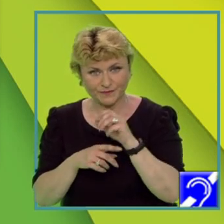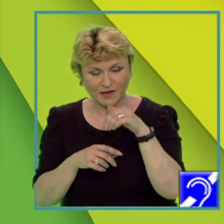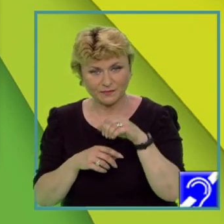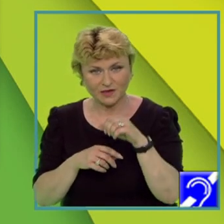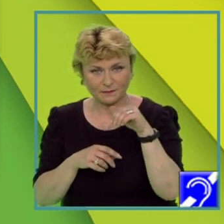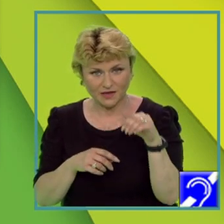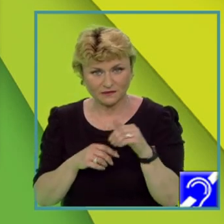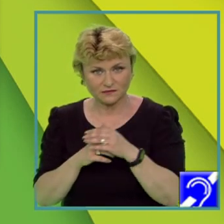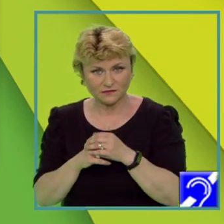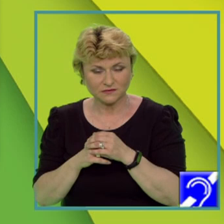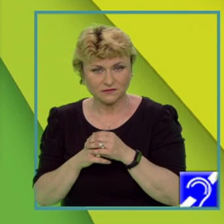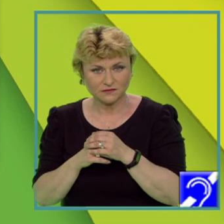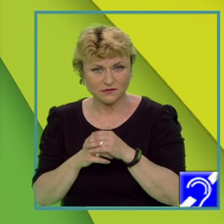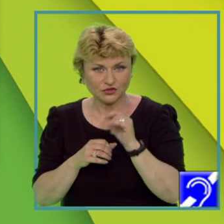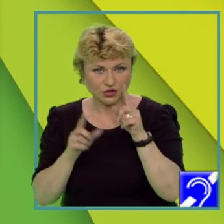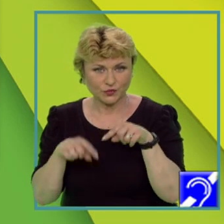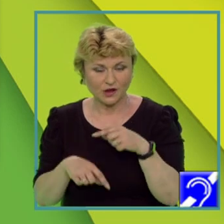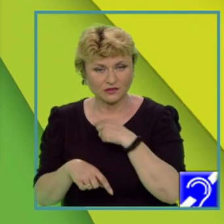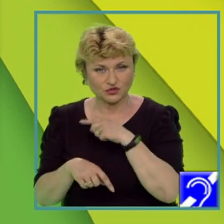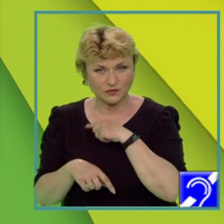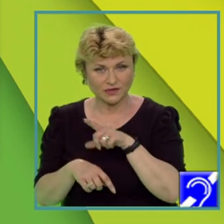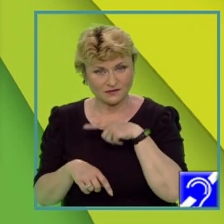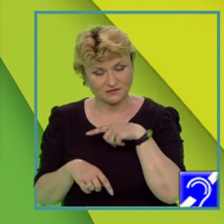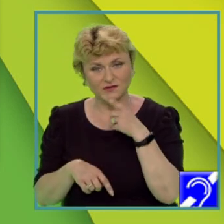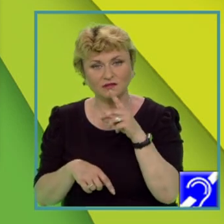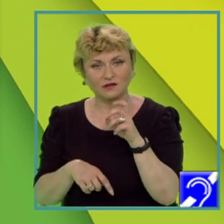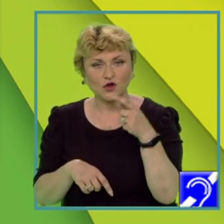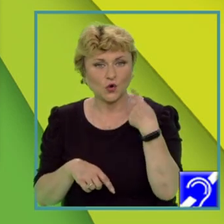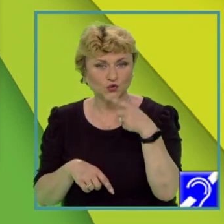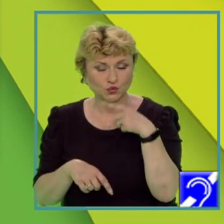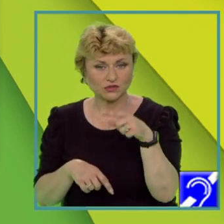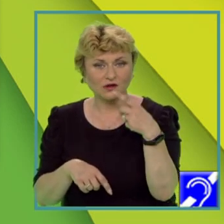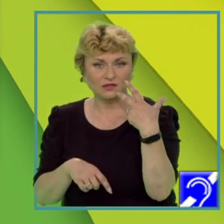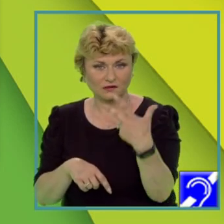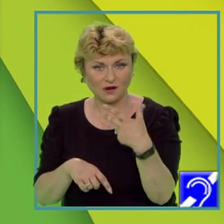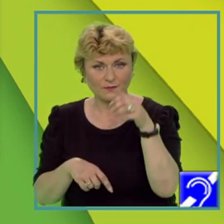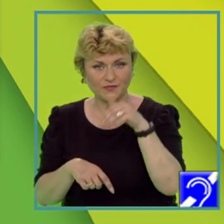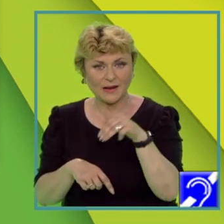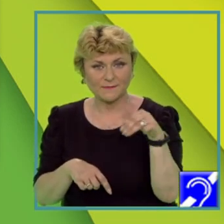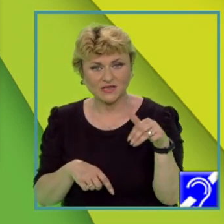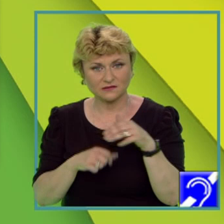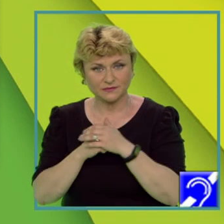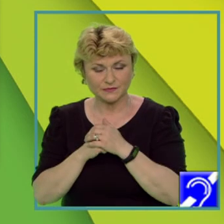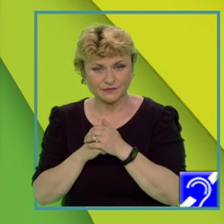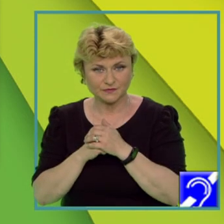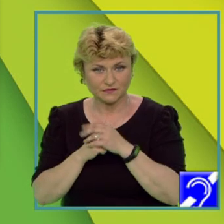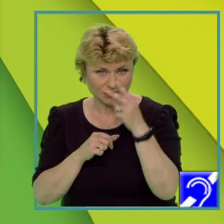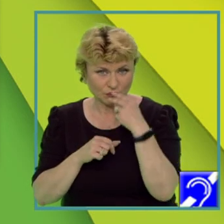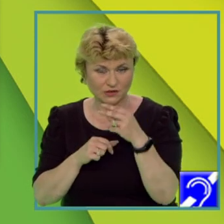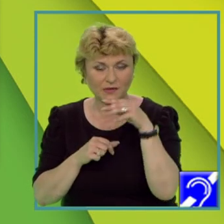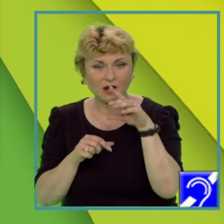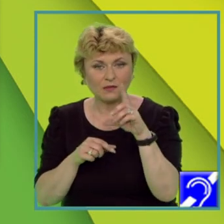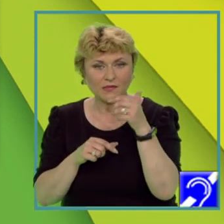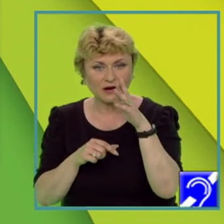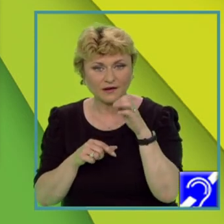maximă pentru luna decembrie este de 103 milimetri. Ne uităm la barem și vedem că se